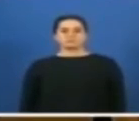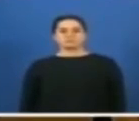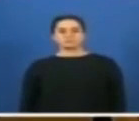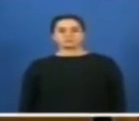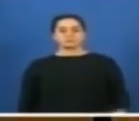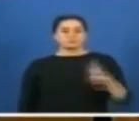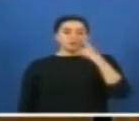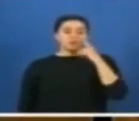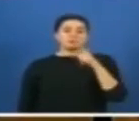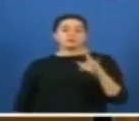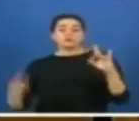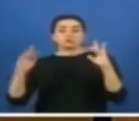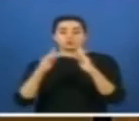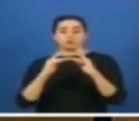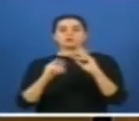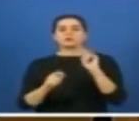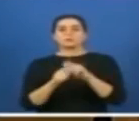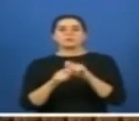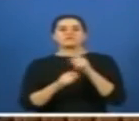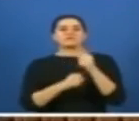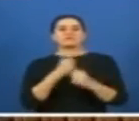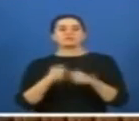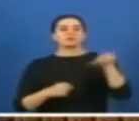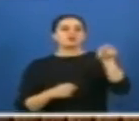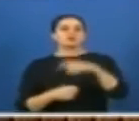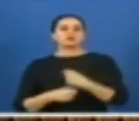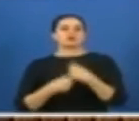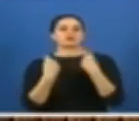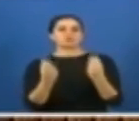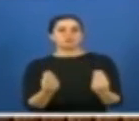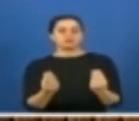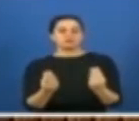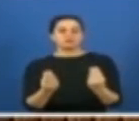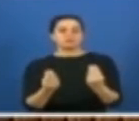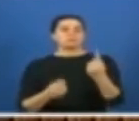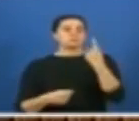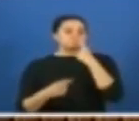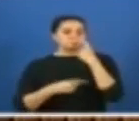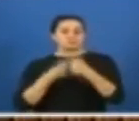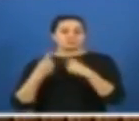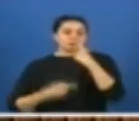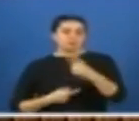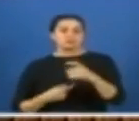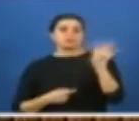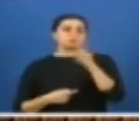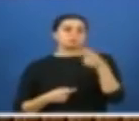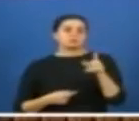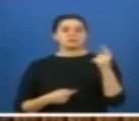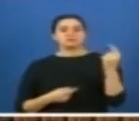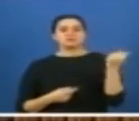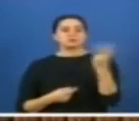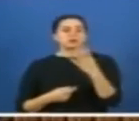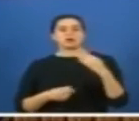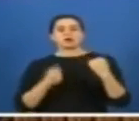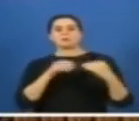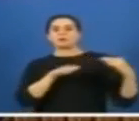Devlet bu köprüyü yapan firmalara garanti verdi. Yılda kırk bin araç geçecek. Geçmese de